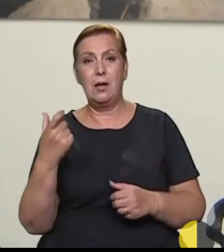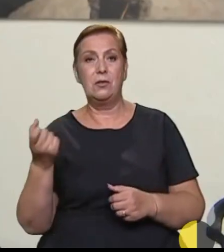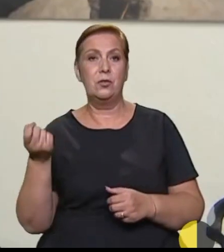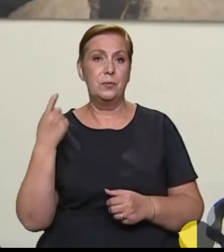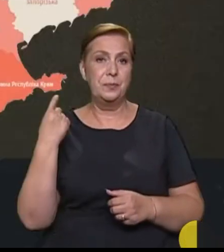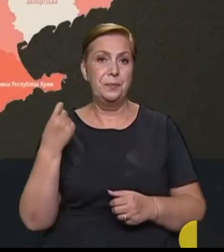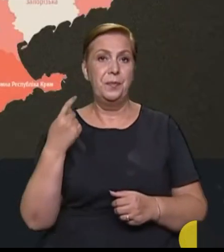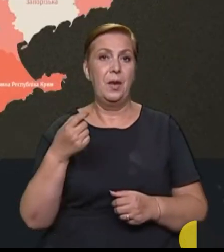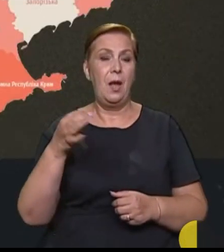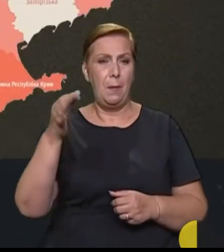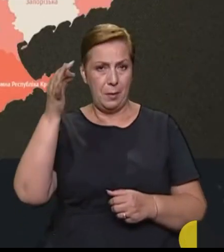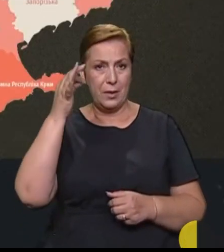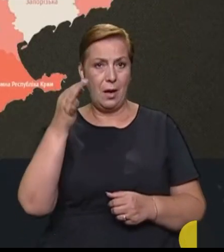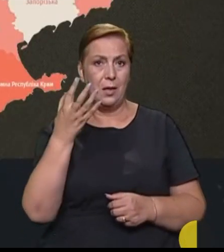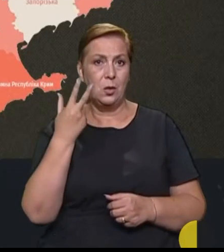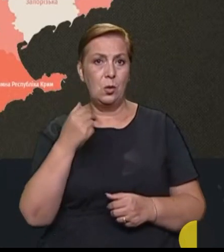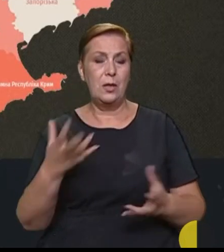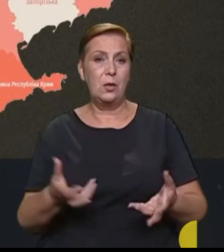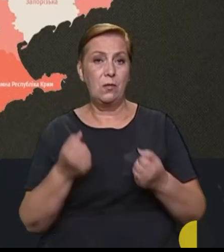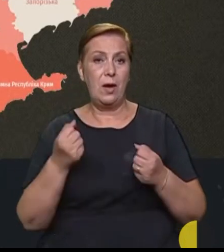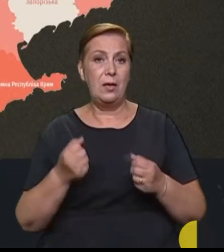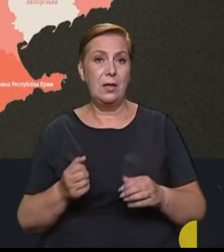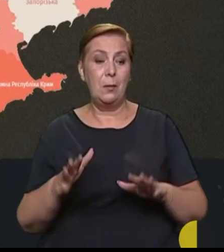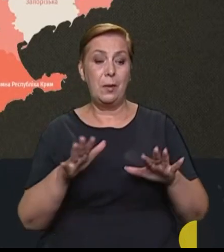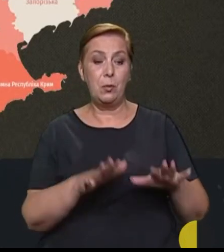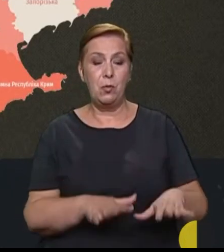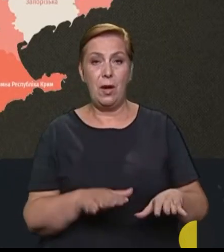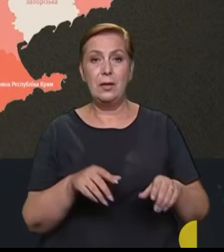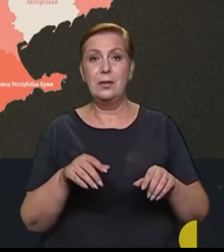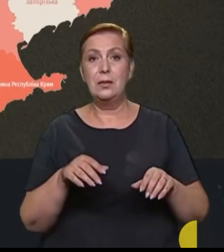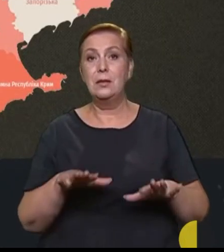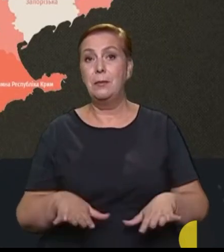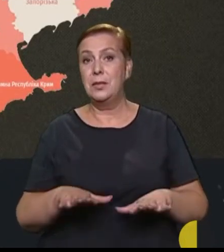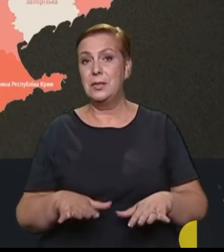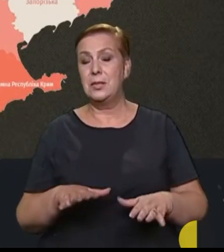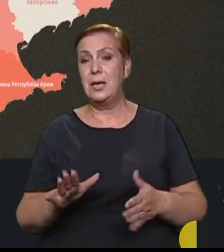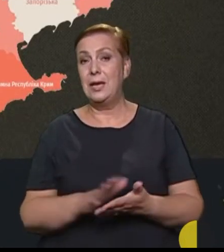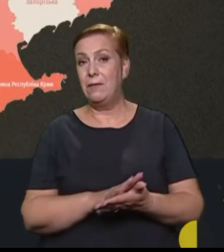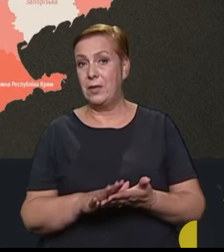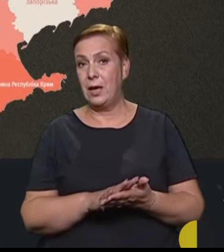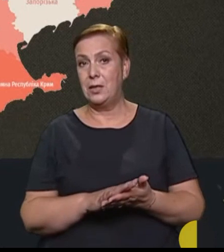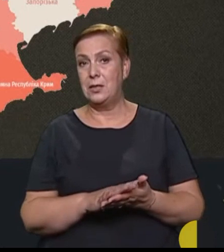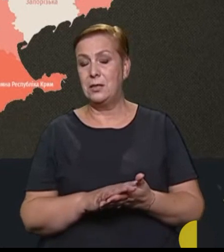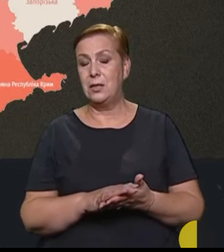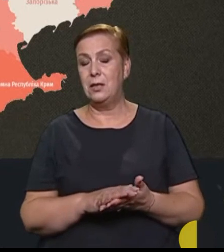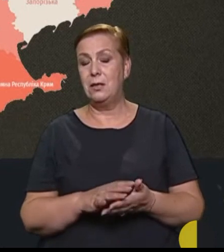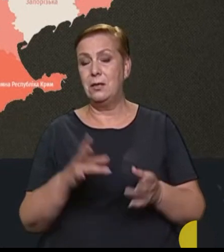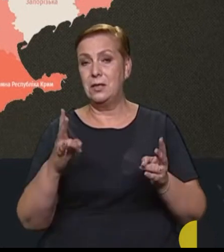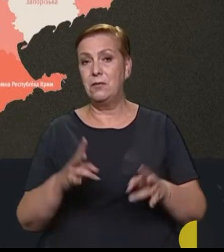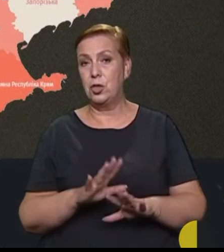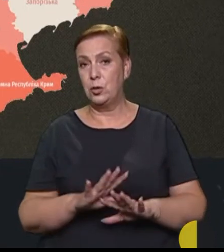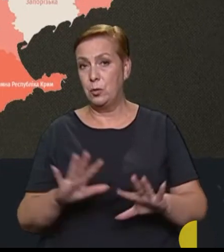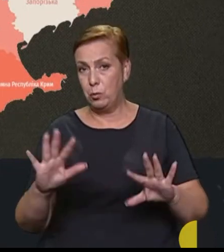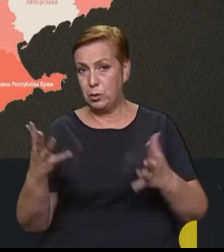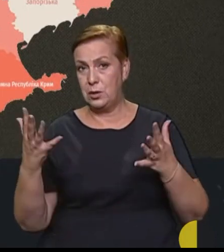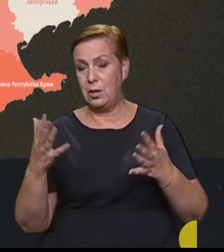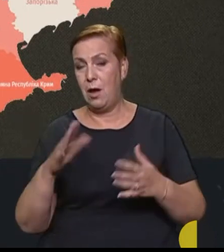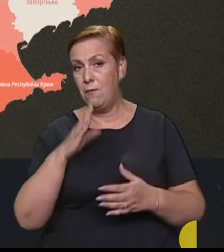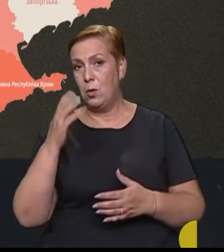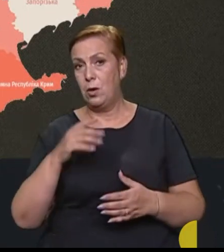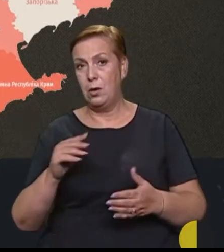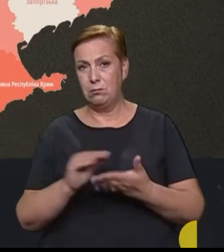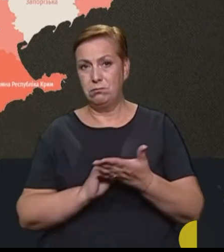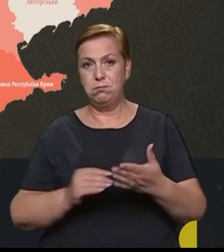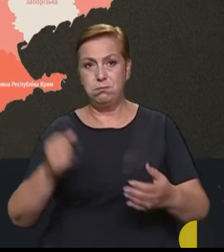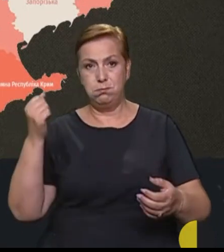Пам'ятаєте, коли рятувальники перебували на місці ліквідації надзвичайних подій, допомоги людям, і ворог знову наносив